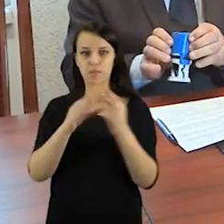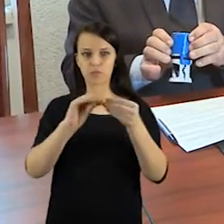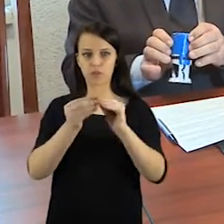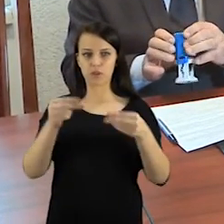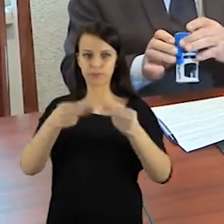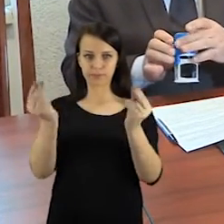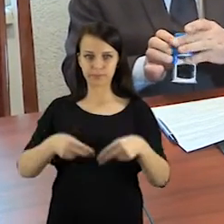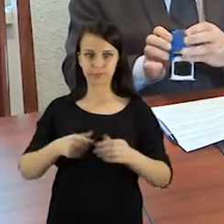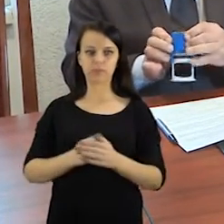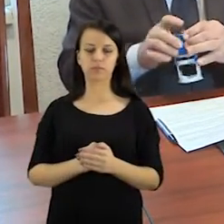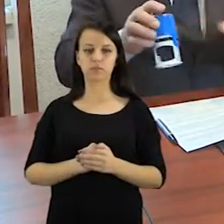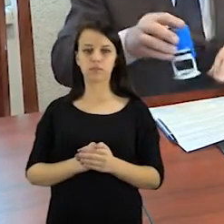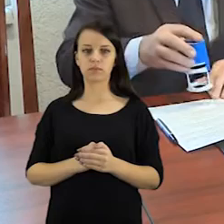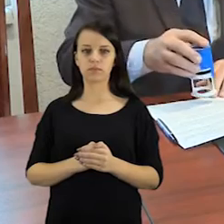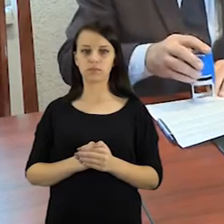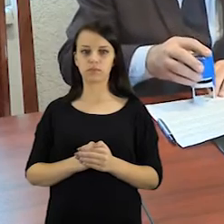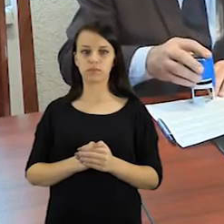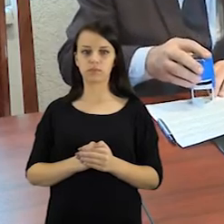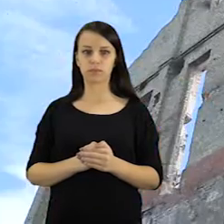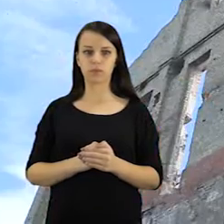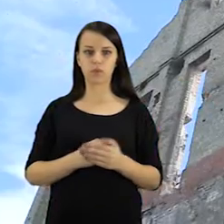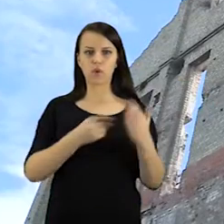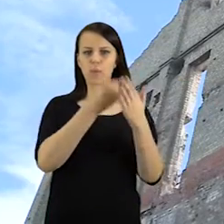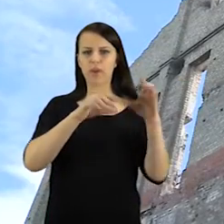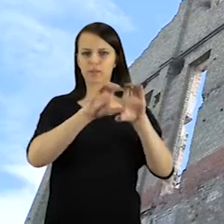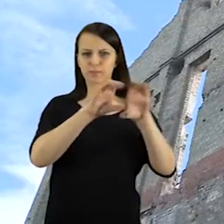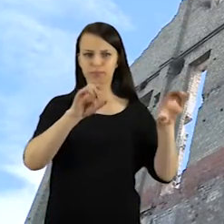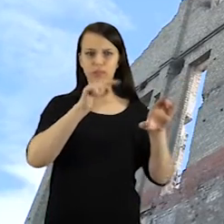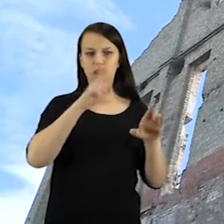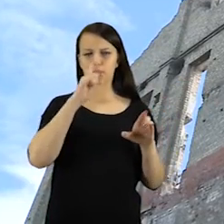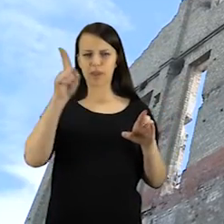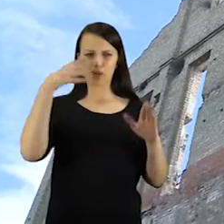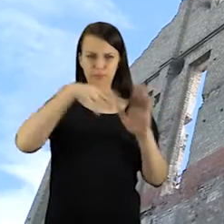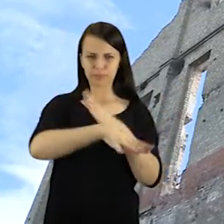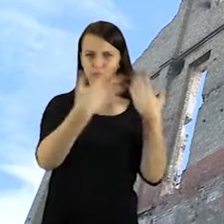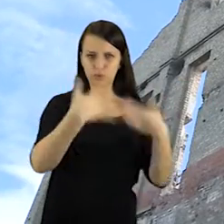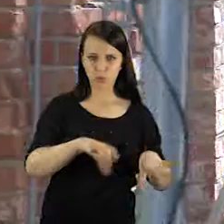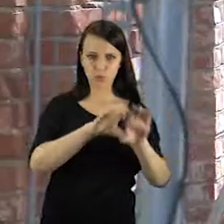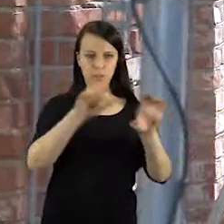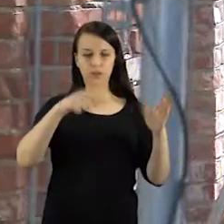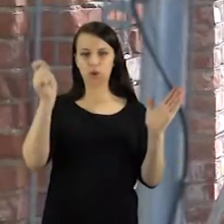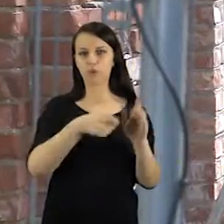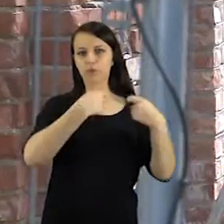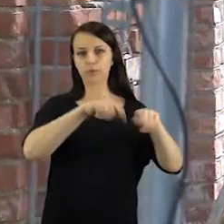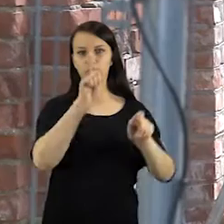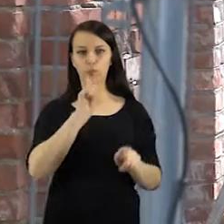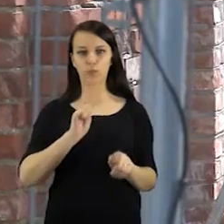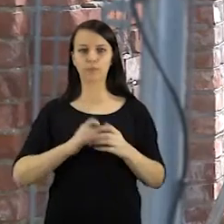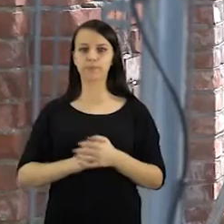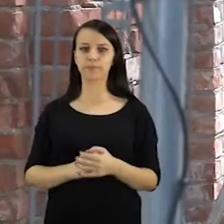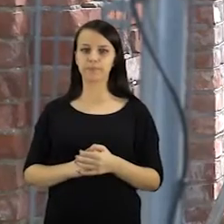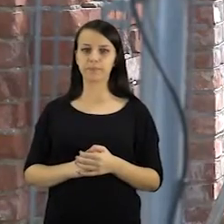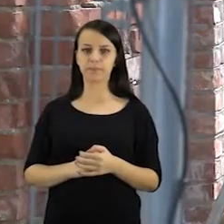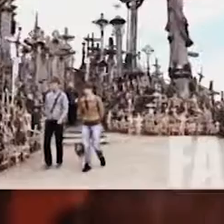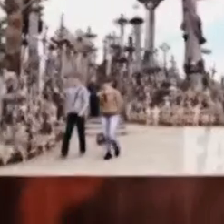bendradarbiavimą įtvirtino pasirašytą sutartimį. Milijonus pradėjusių menų inkubatoriaus pastatą Šiauliai jau svarsto parduoti iš